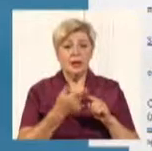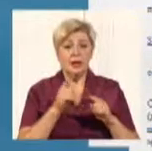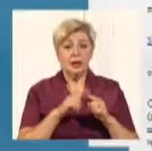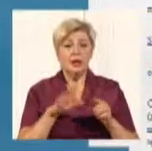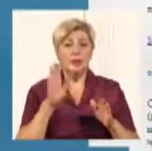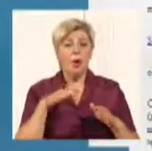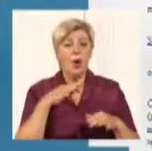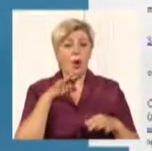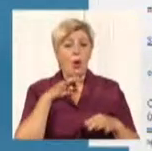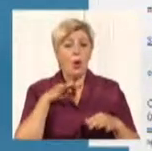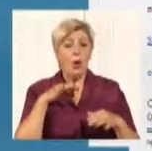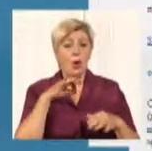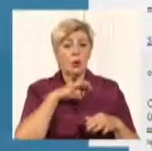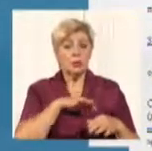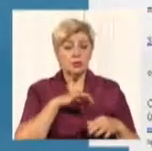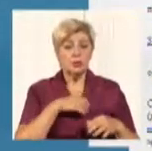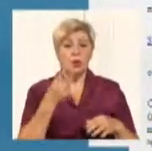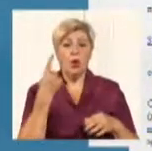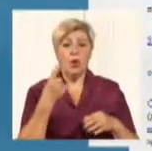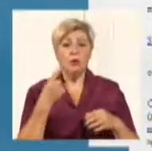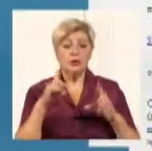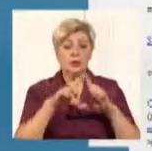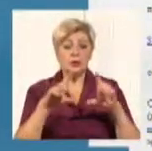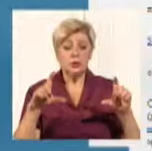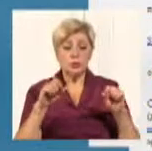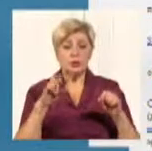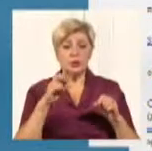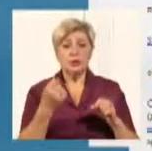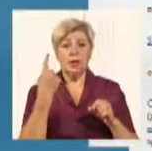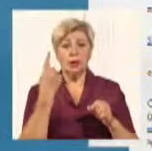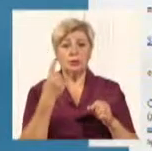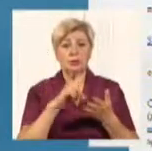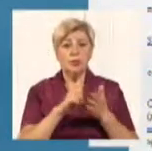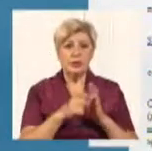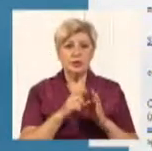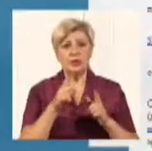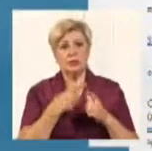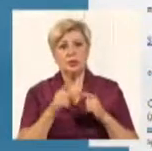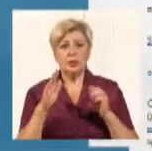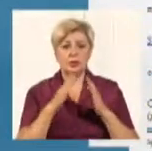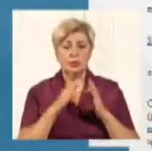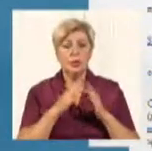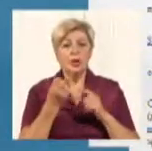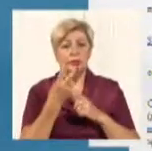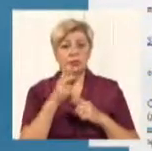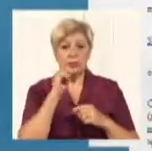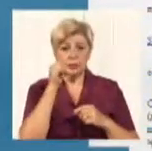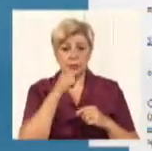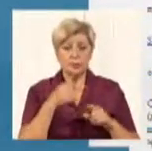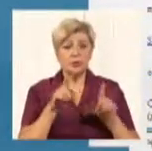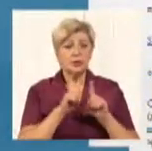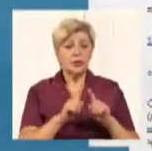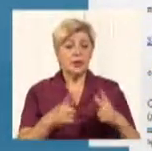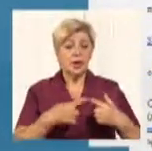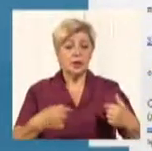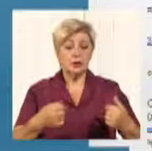з розрахунку один тюнер на одне житлове приміщення. Телетюнерами забезпечуються у 2012 році такі категорії